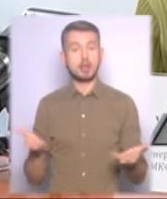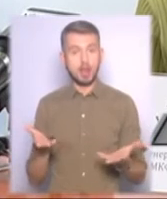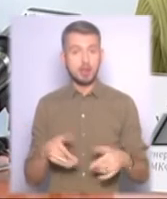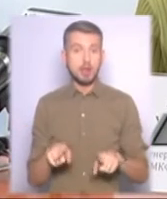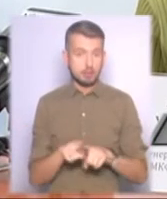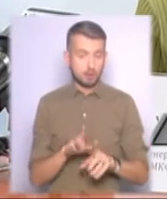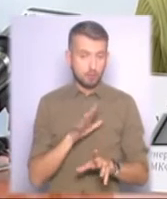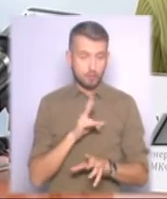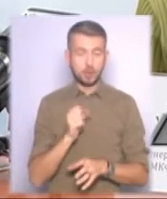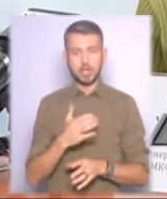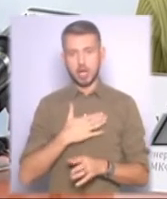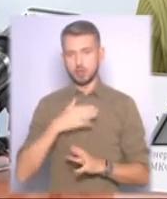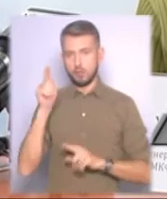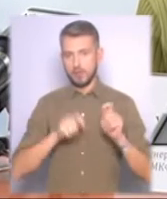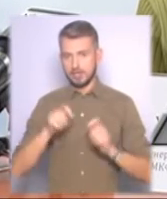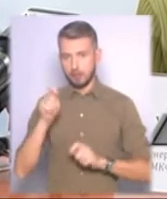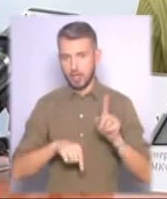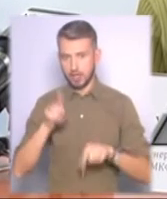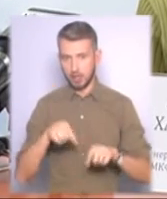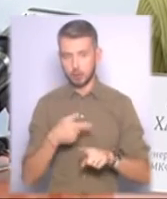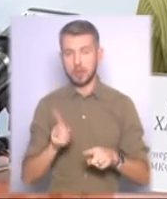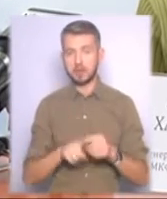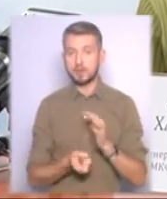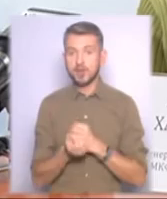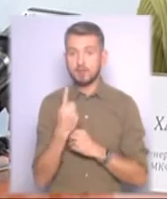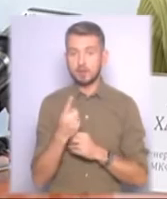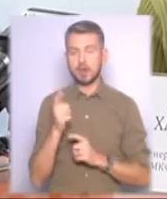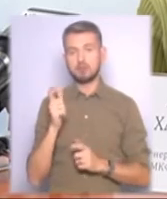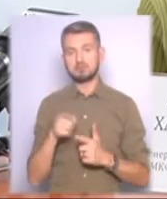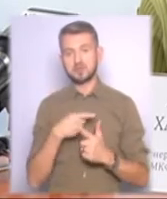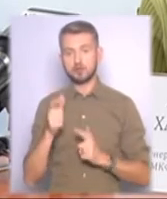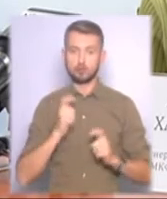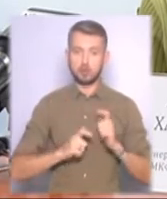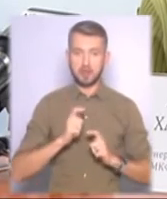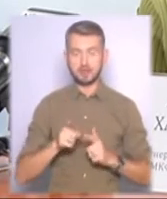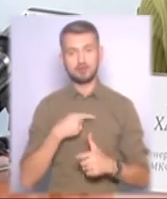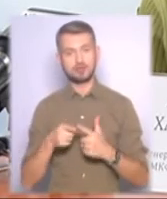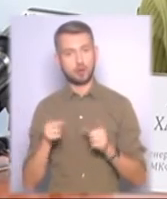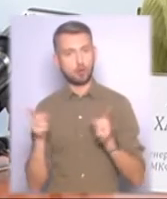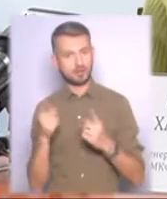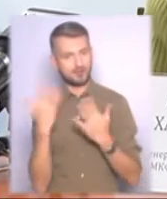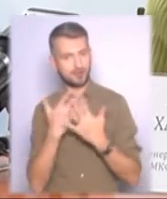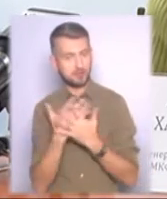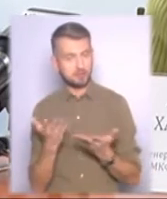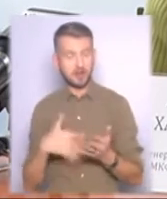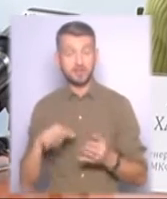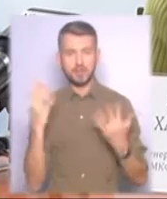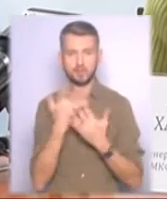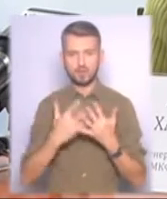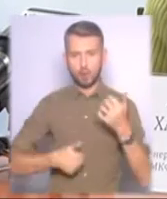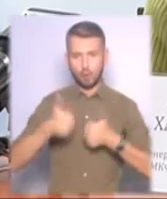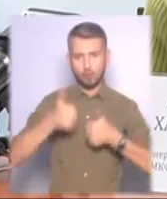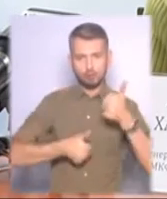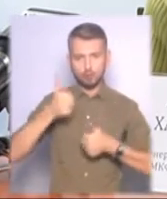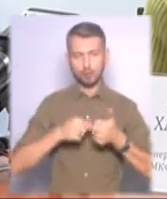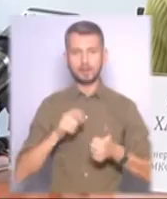бувало на нашому фестивалі, іноді це виявлявся чи студентський, чи короткометражний фільм. Тобто всі фільми конкурують